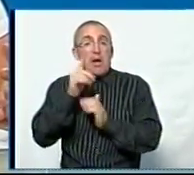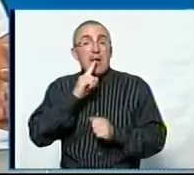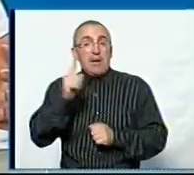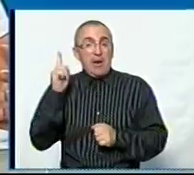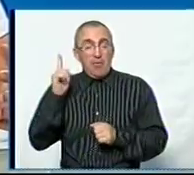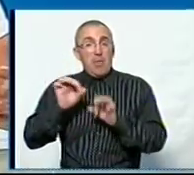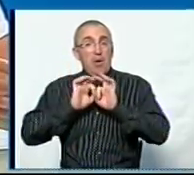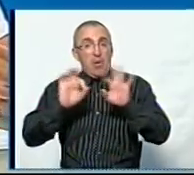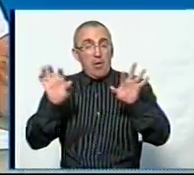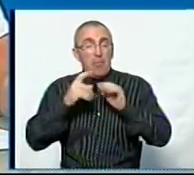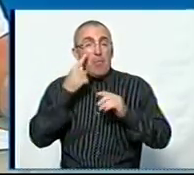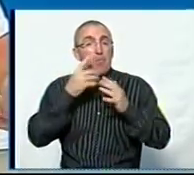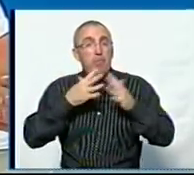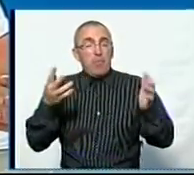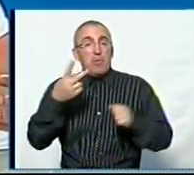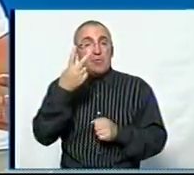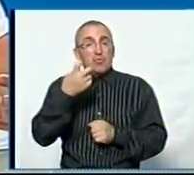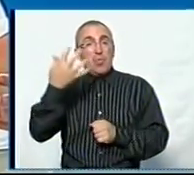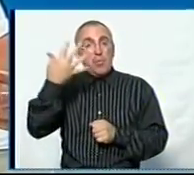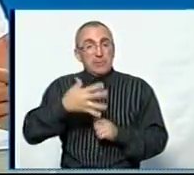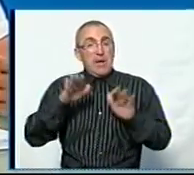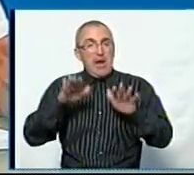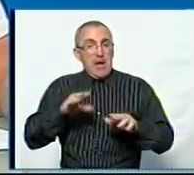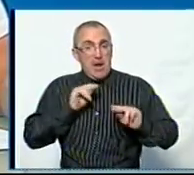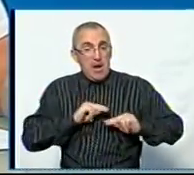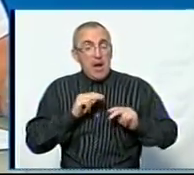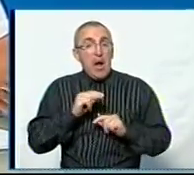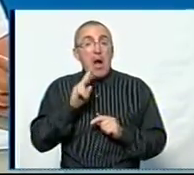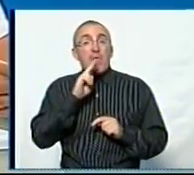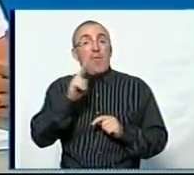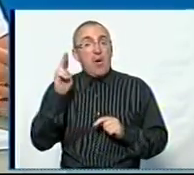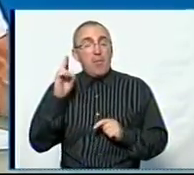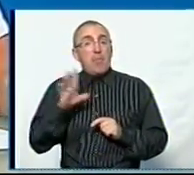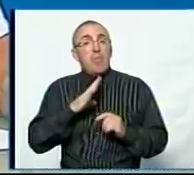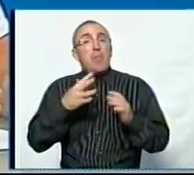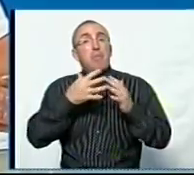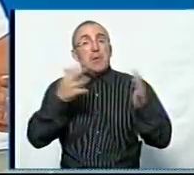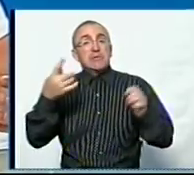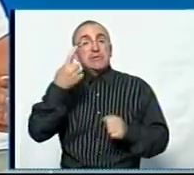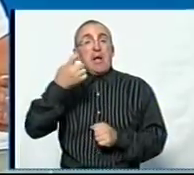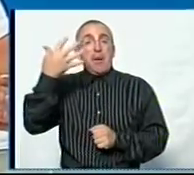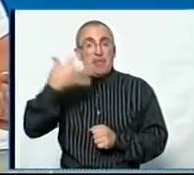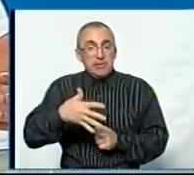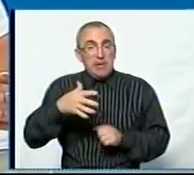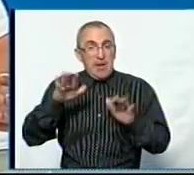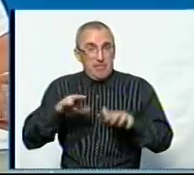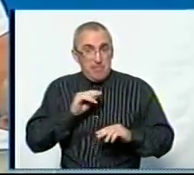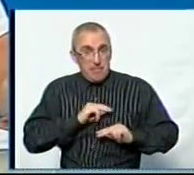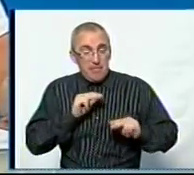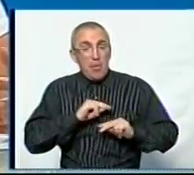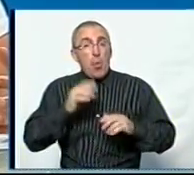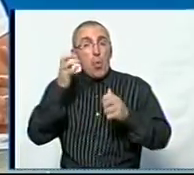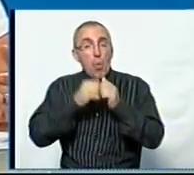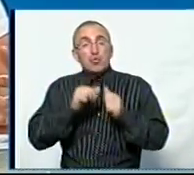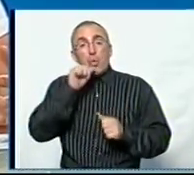назад ми констатували більше 250 вакансій. Два роки назад це було більше 150 вакансій. Тобто з